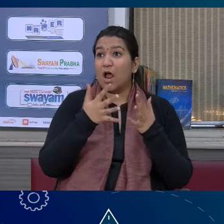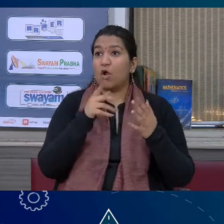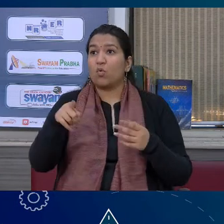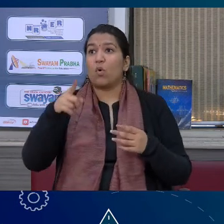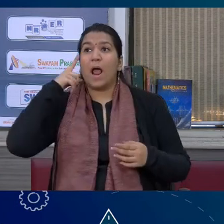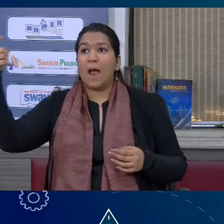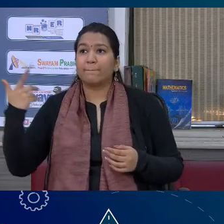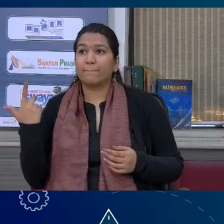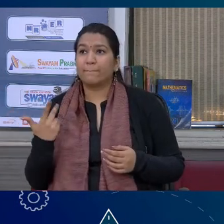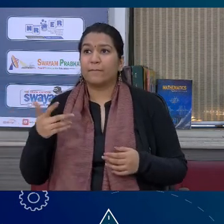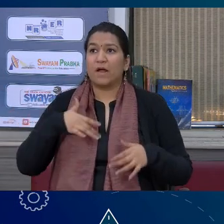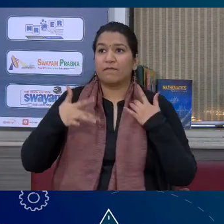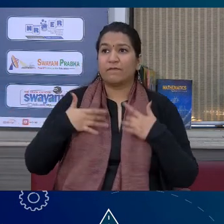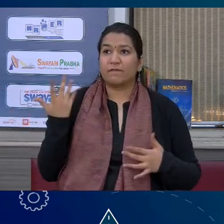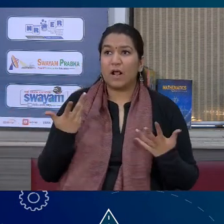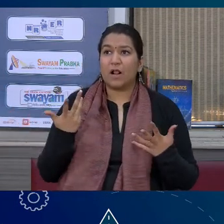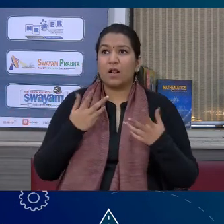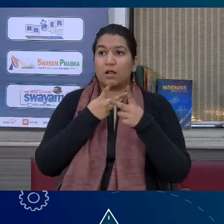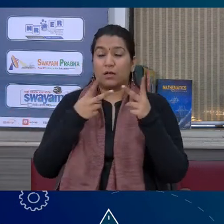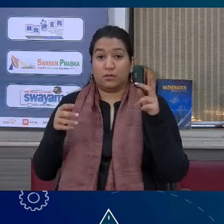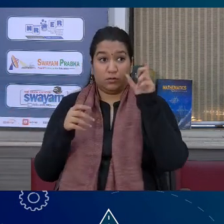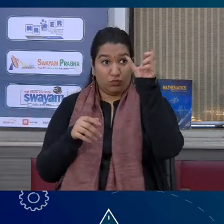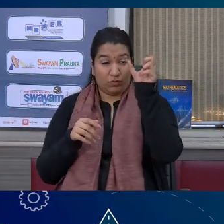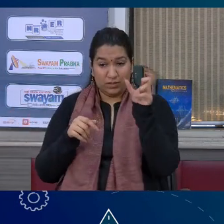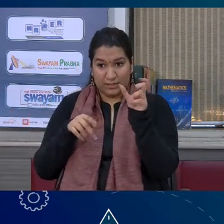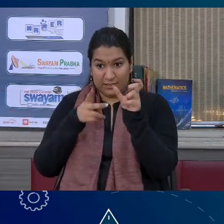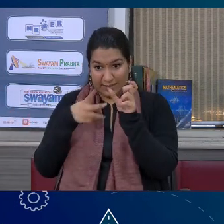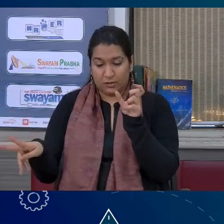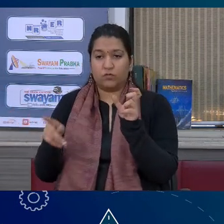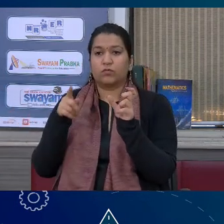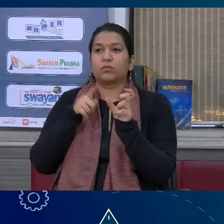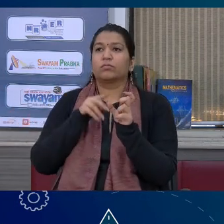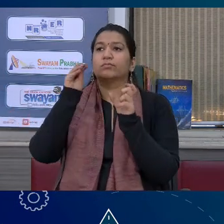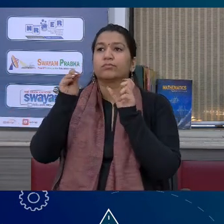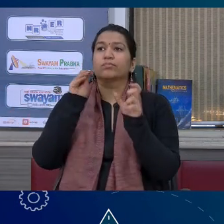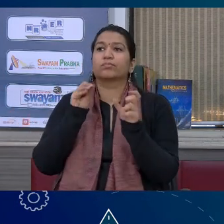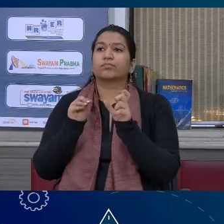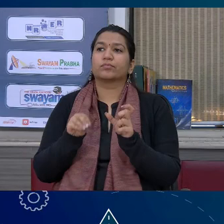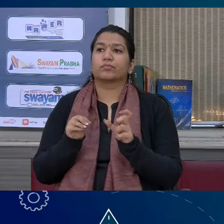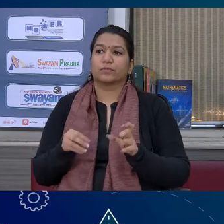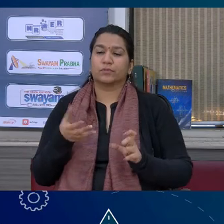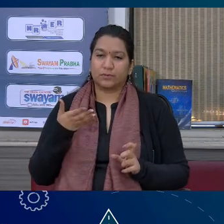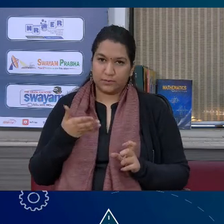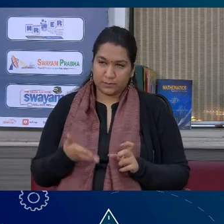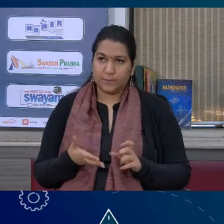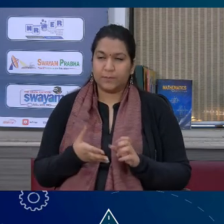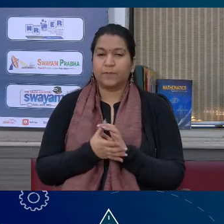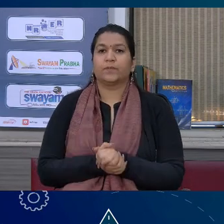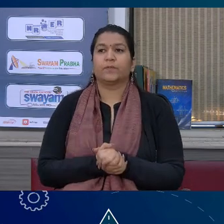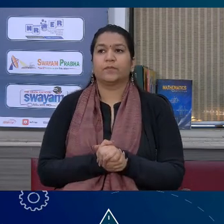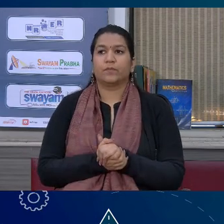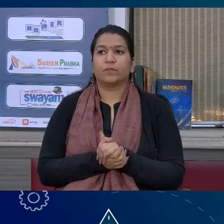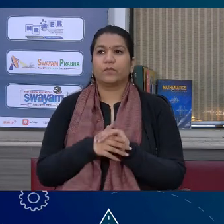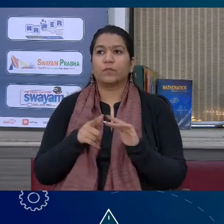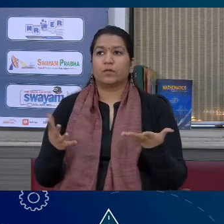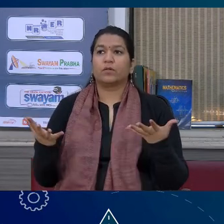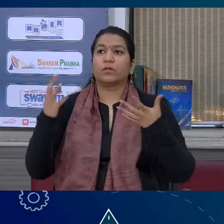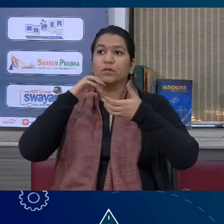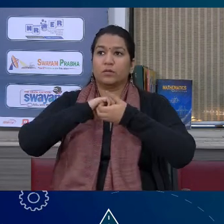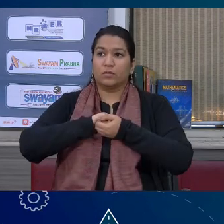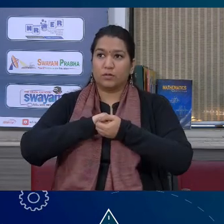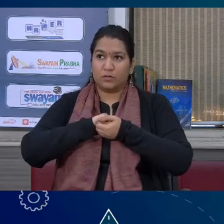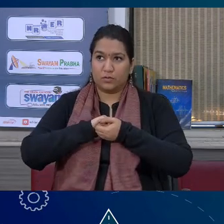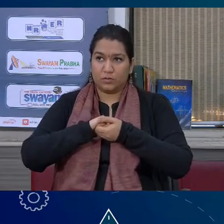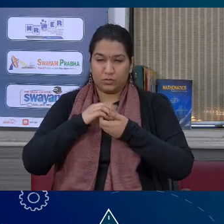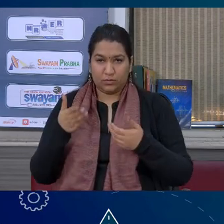उशनता है जो सभी में समान रूप से वित्रित होती है तो जो मेरे भावों की शीतलता है वो भी समान रूप से वित्रित हो रही है उससे संबन दिता है यह दोने